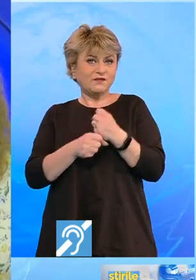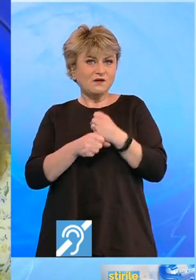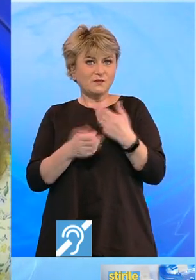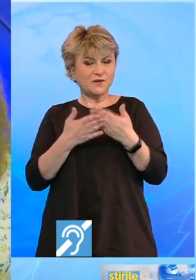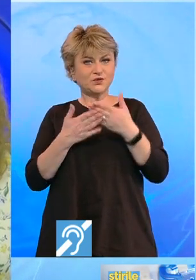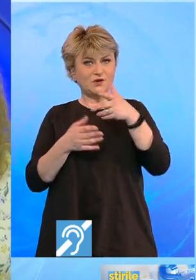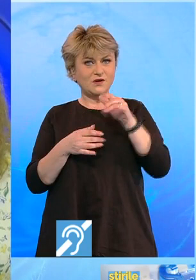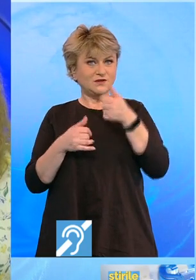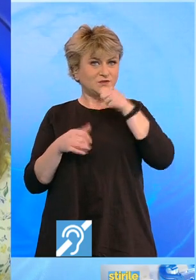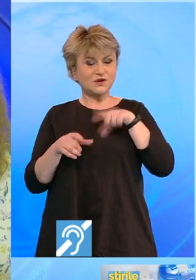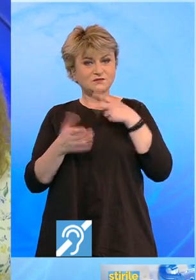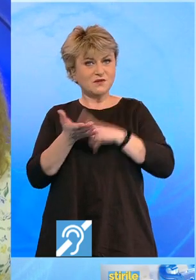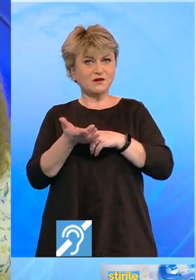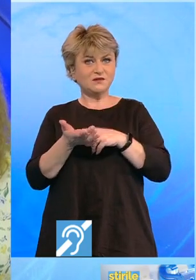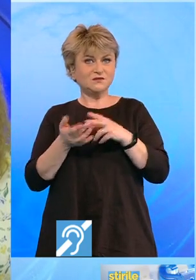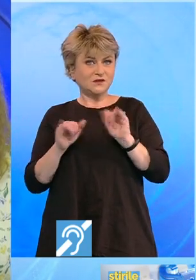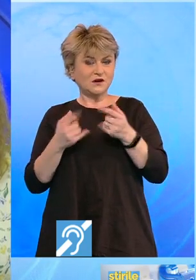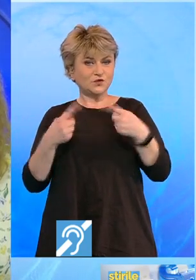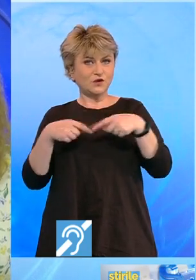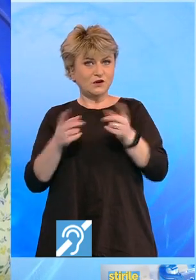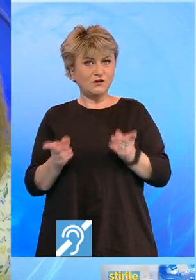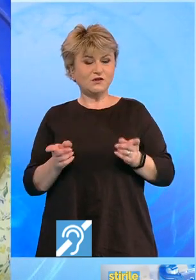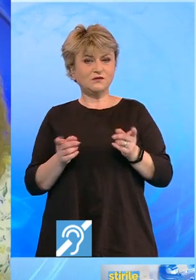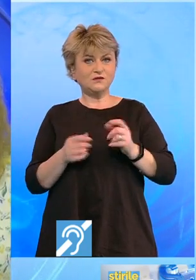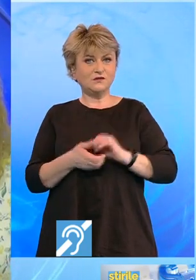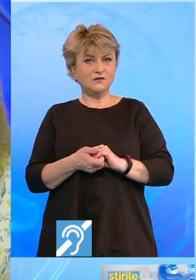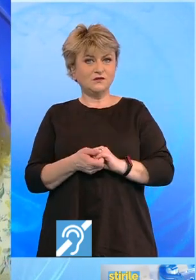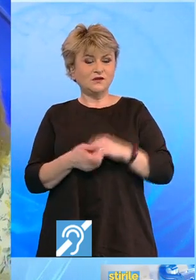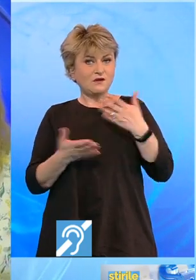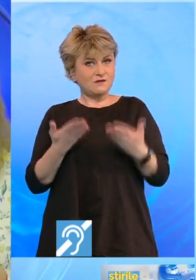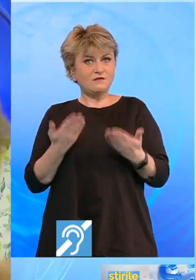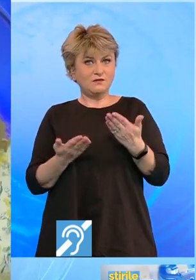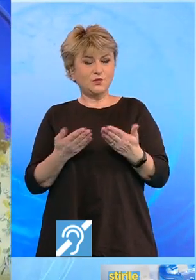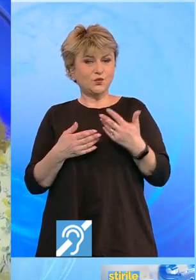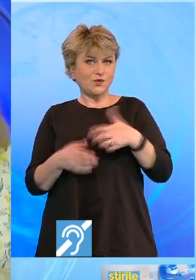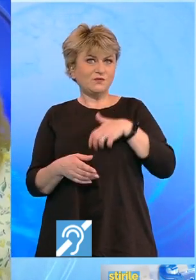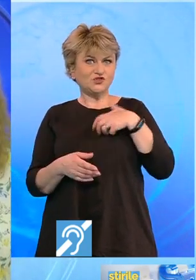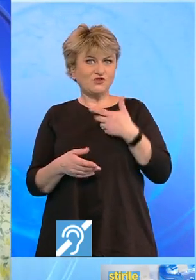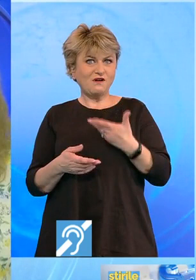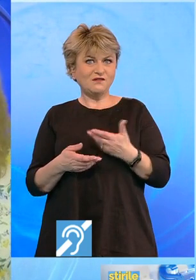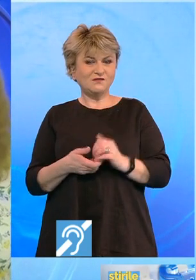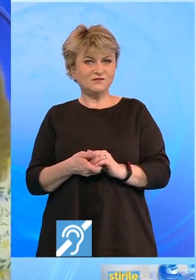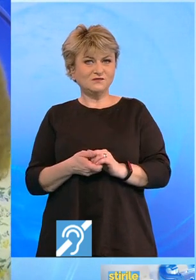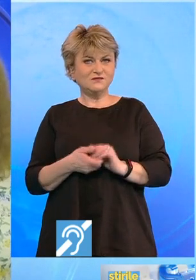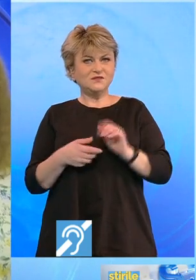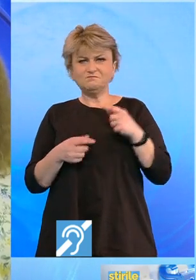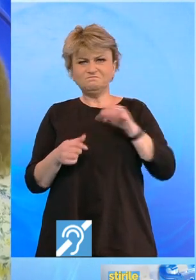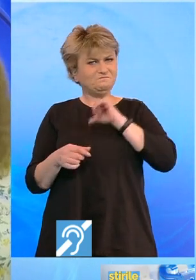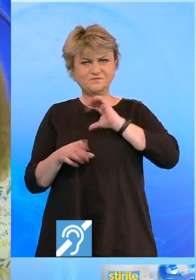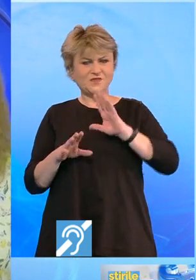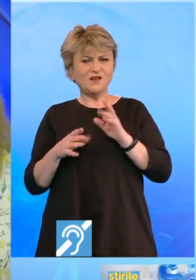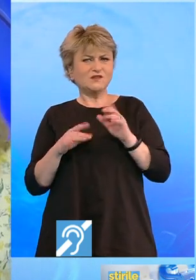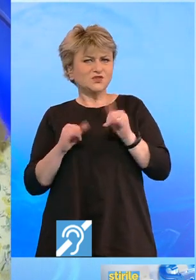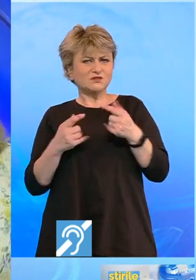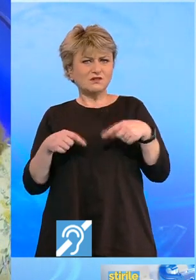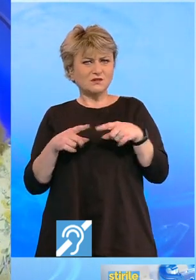Pentru ulei ziua este marcată în cazul lor de echilibru emoțional. Indiferent care sunt situațiile care